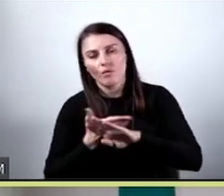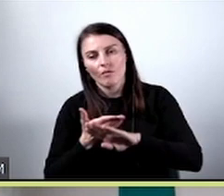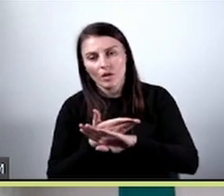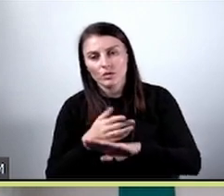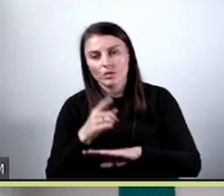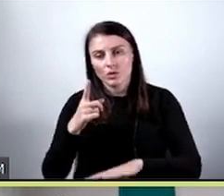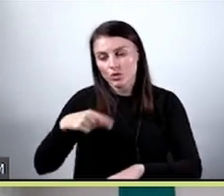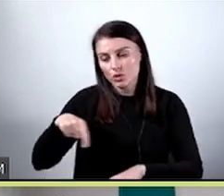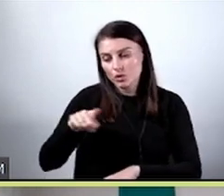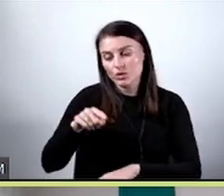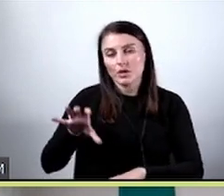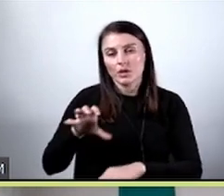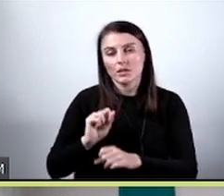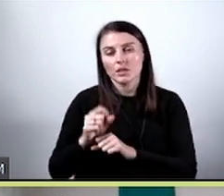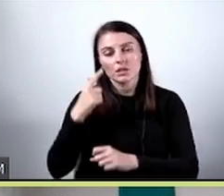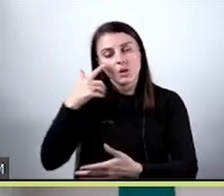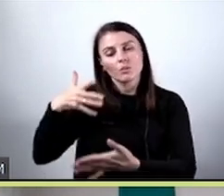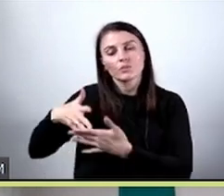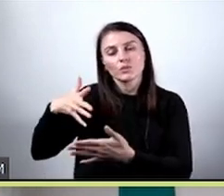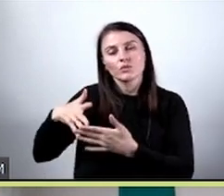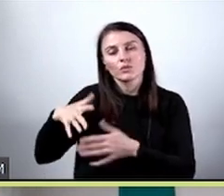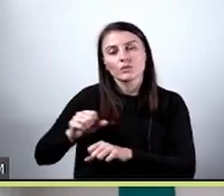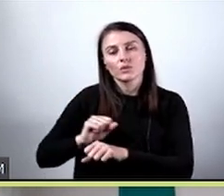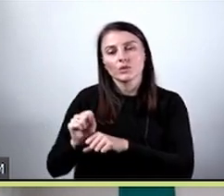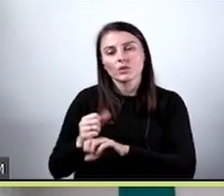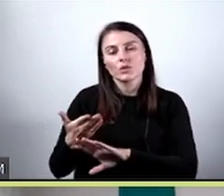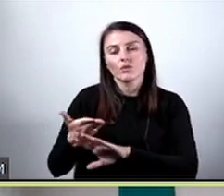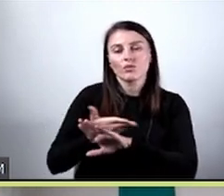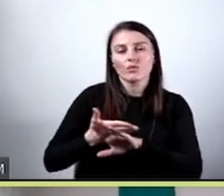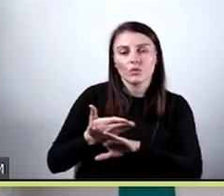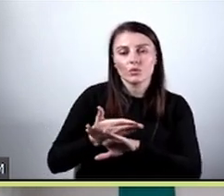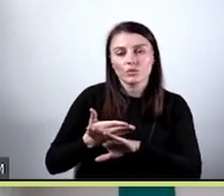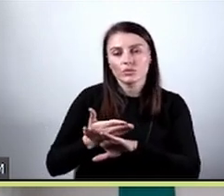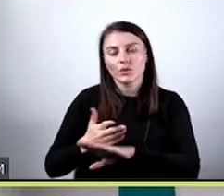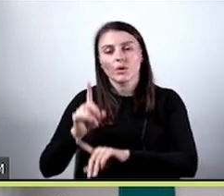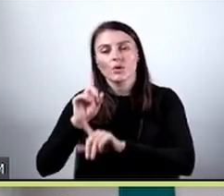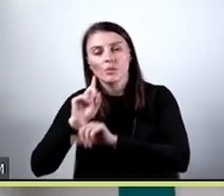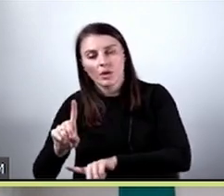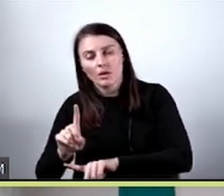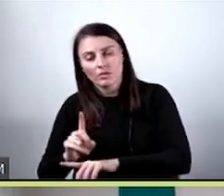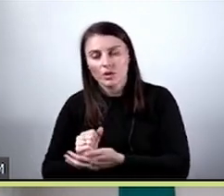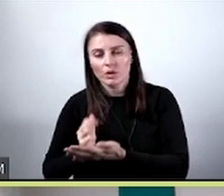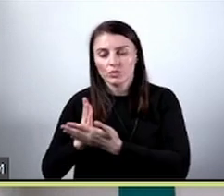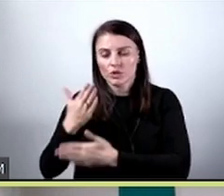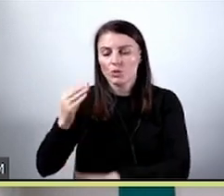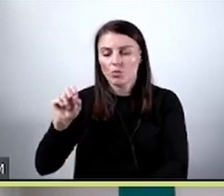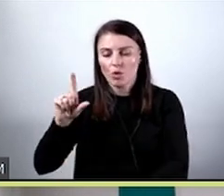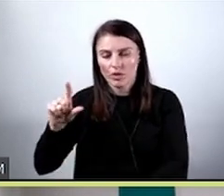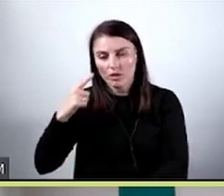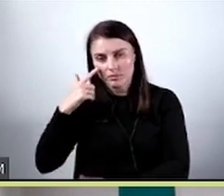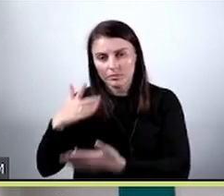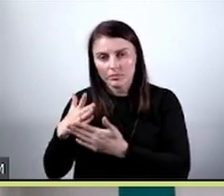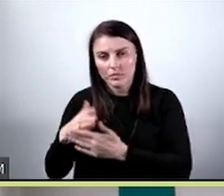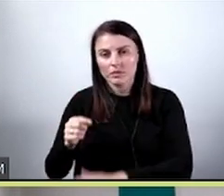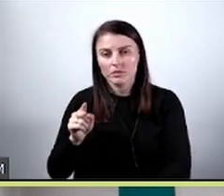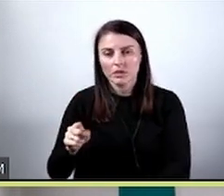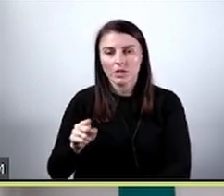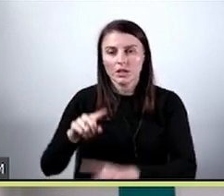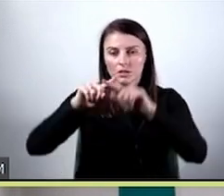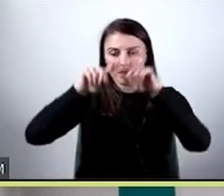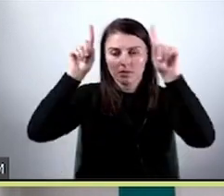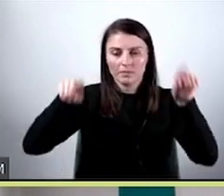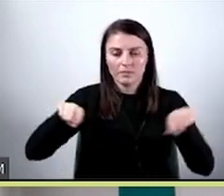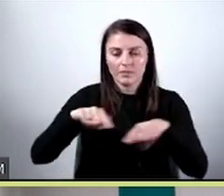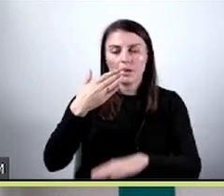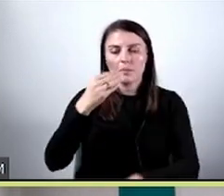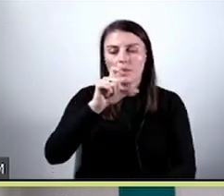te, które zostały przewidziane przez model. False, true. Fałsz, prawda. I teraz w przypadku takiej macierzy pomyłek,